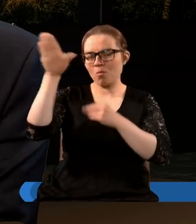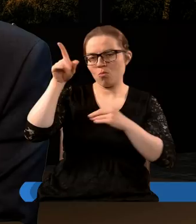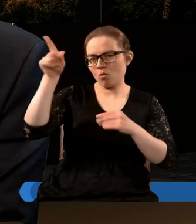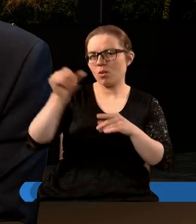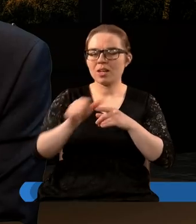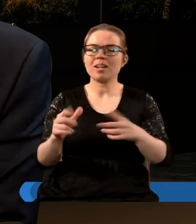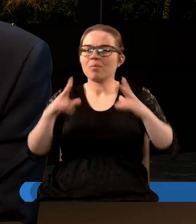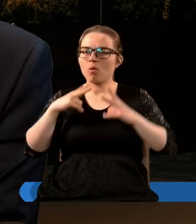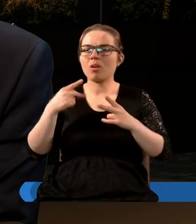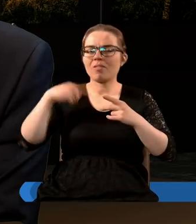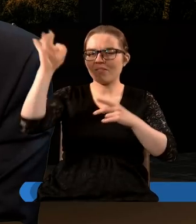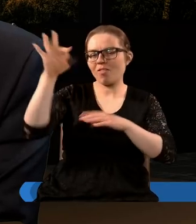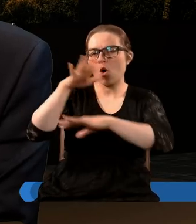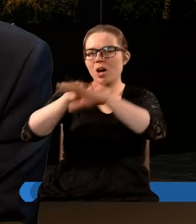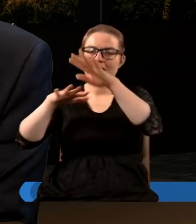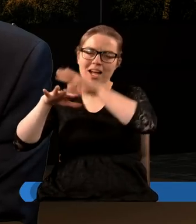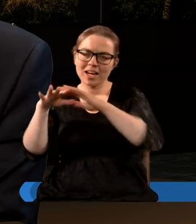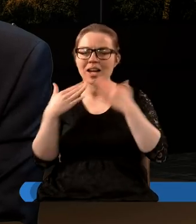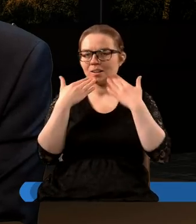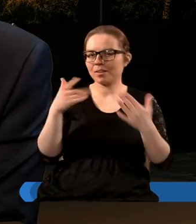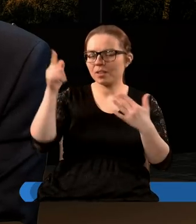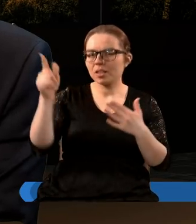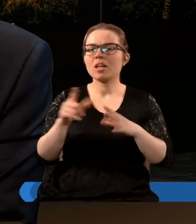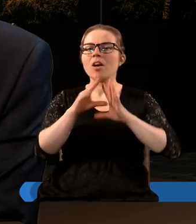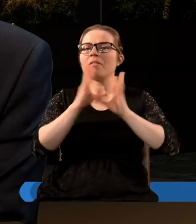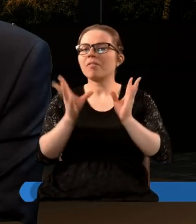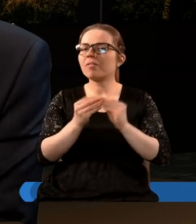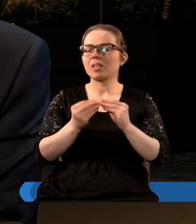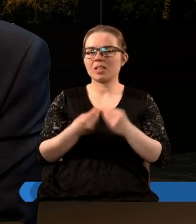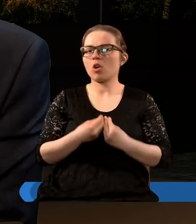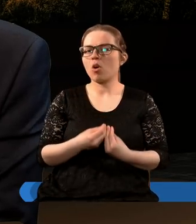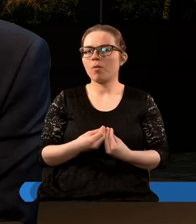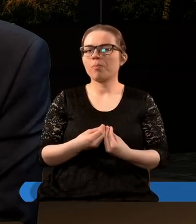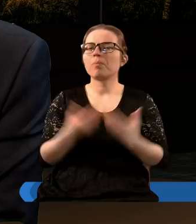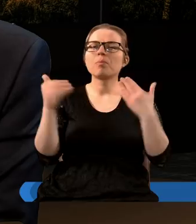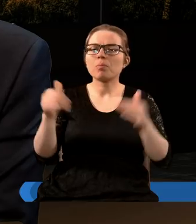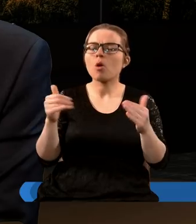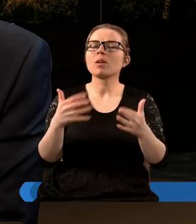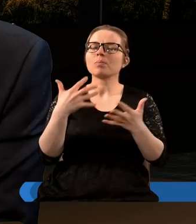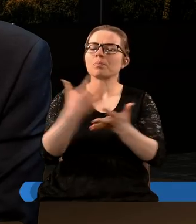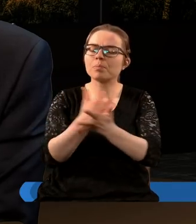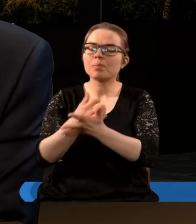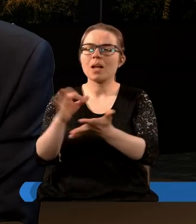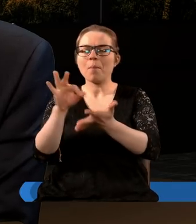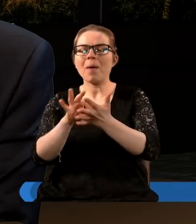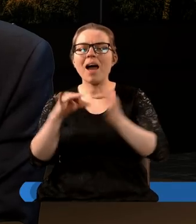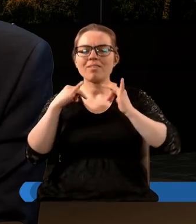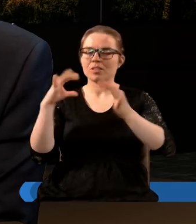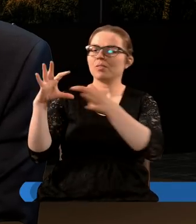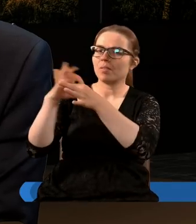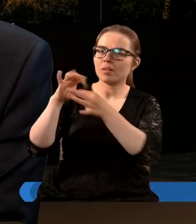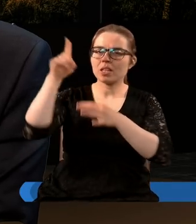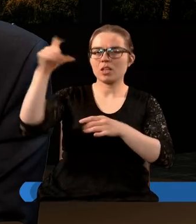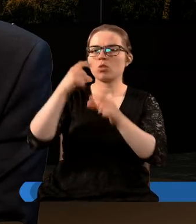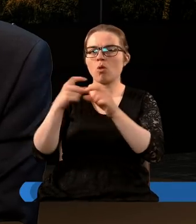spoczywa również w Twoich rękach dziękujemy Ci że możemy nabierać pewności studiując Twoje